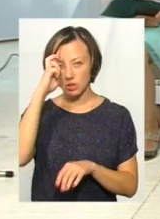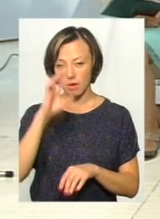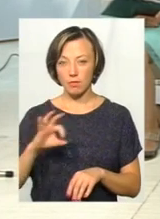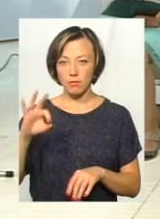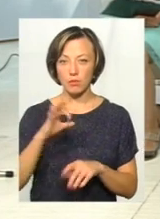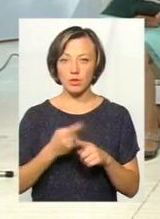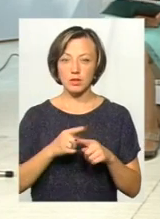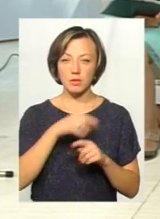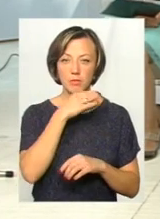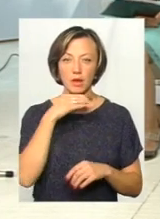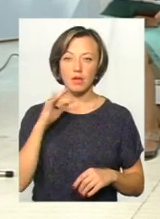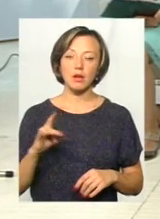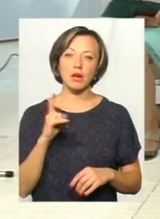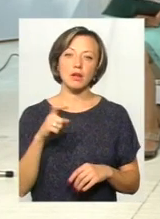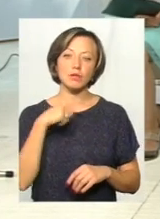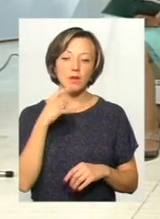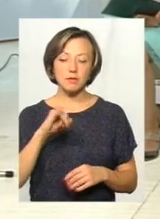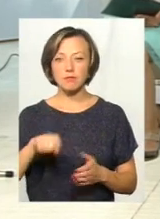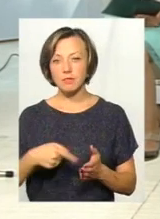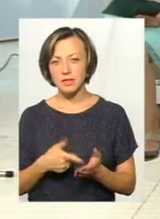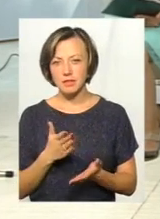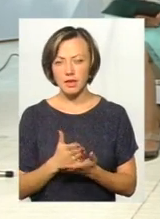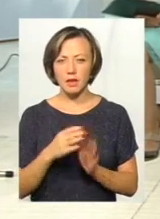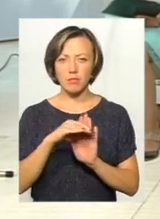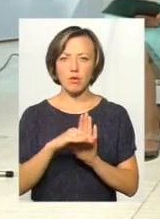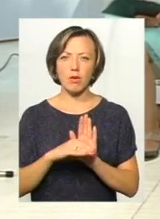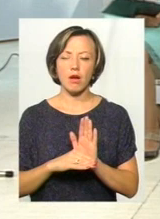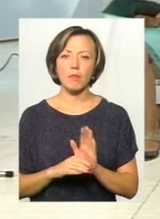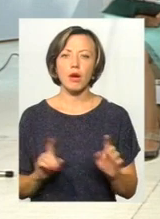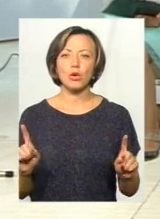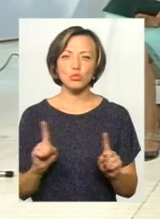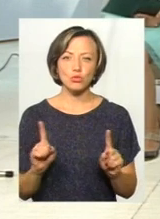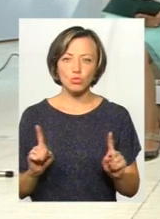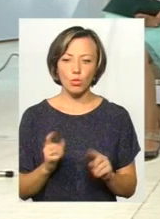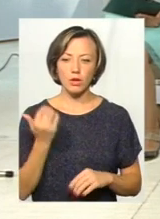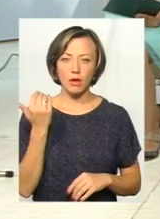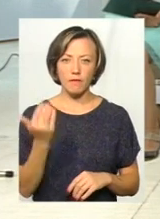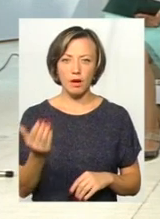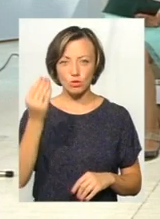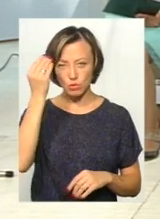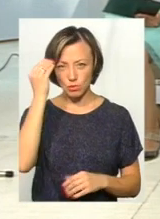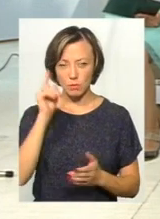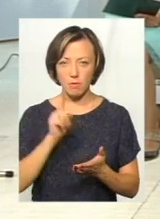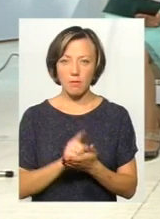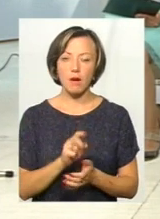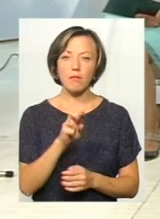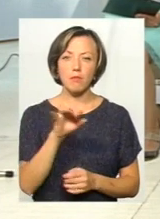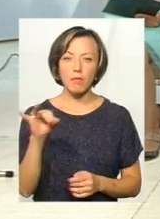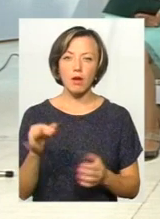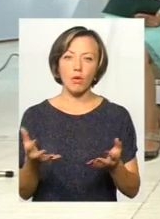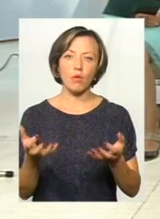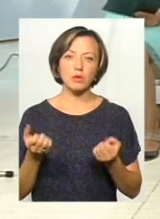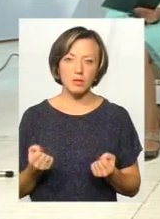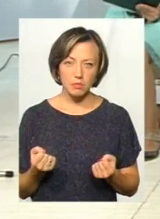неодноразово говорилося, і в місті є та програма. Що, на вашу думку, мав би отримати